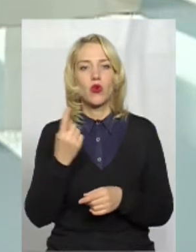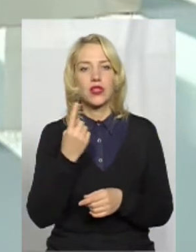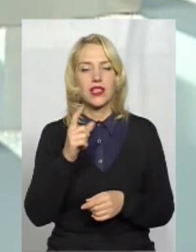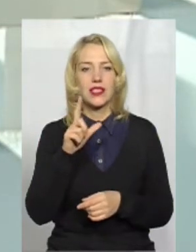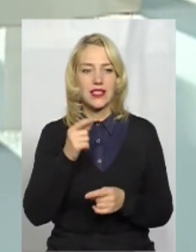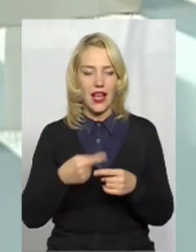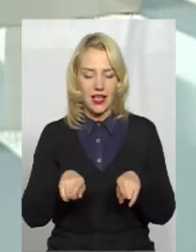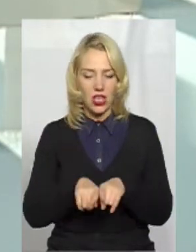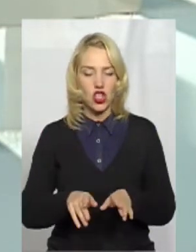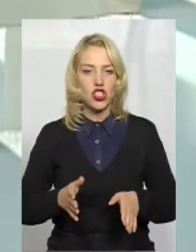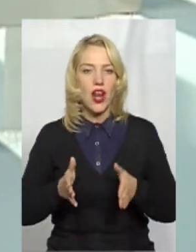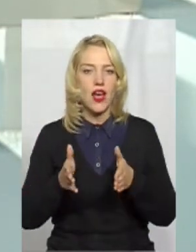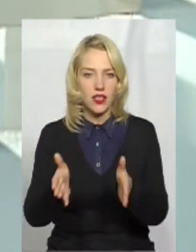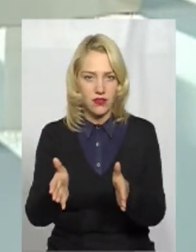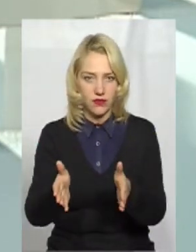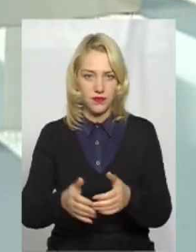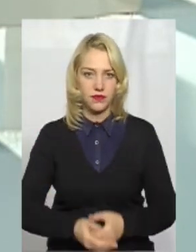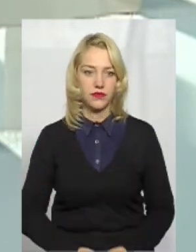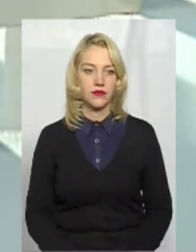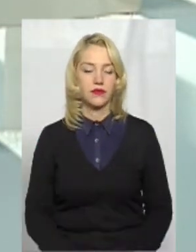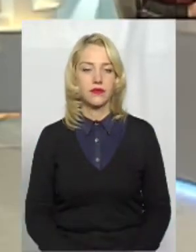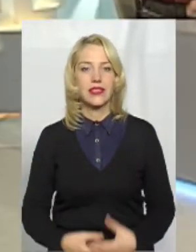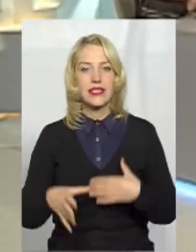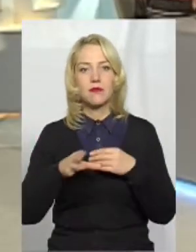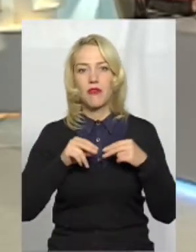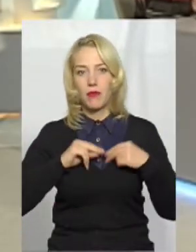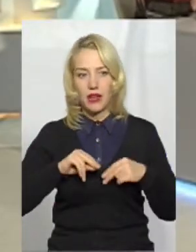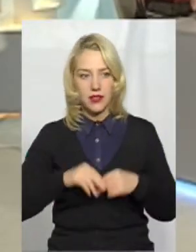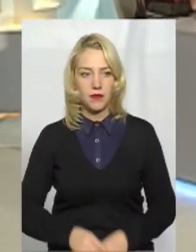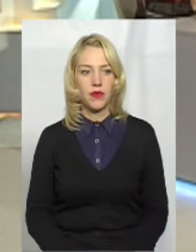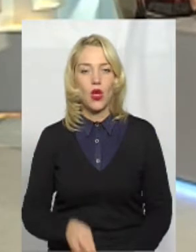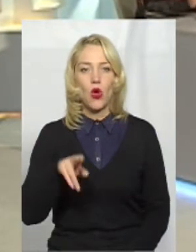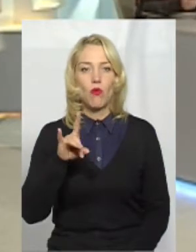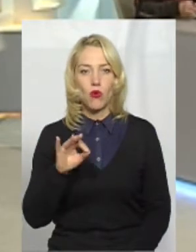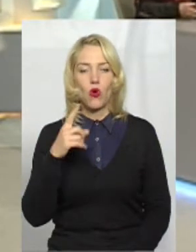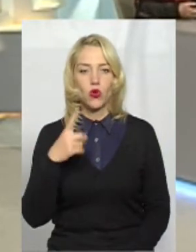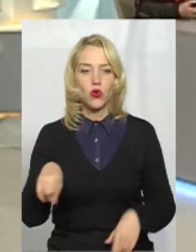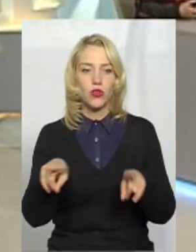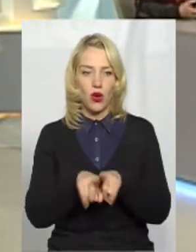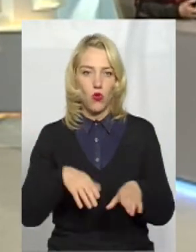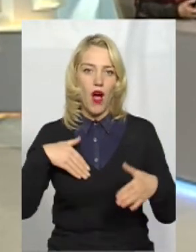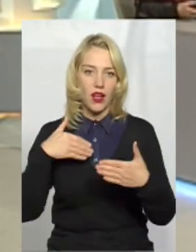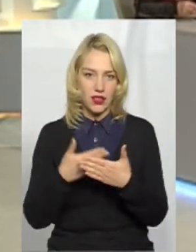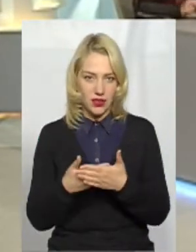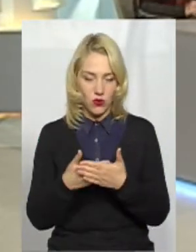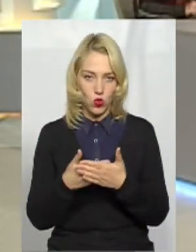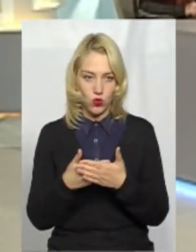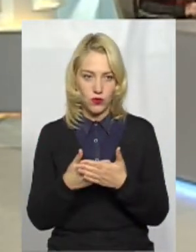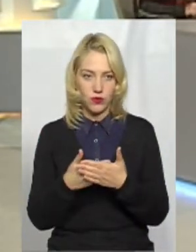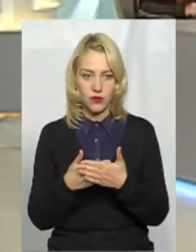з тих шляхів співпраці. Про одну таку активну